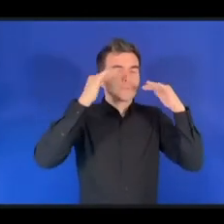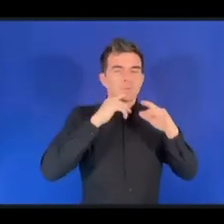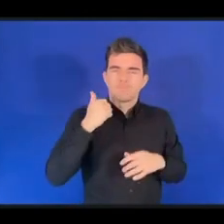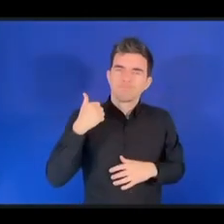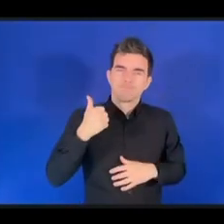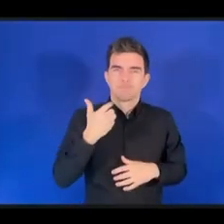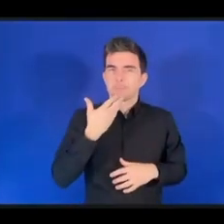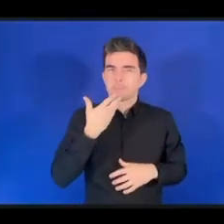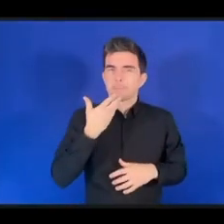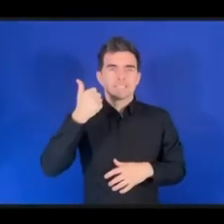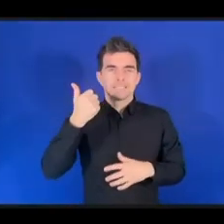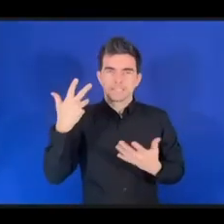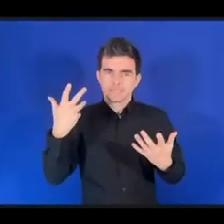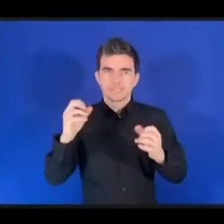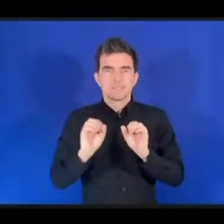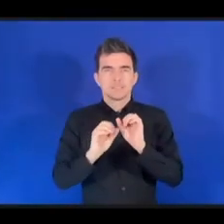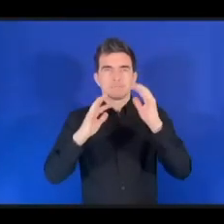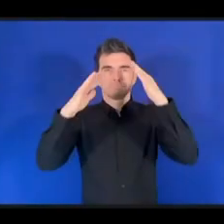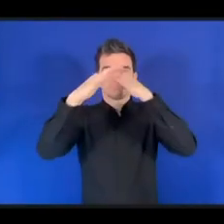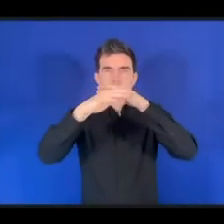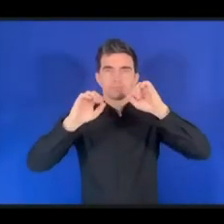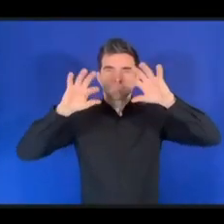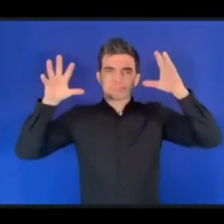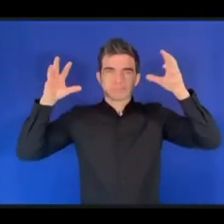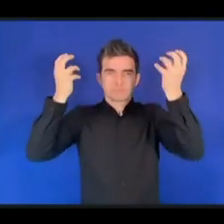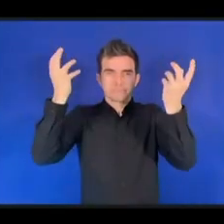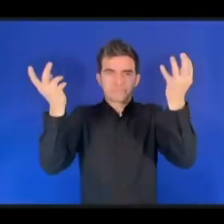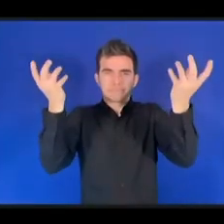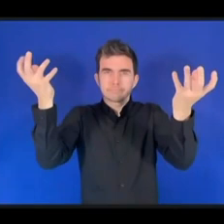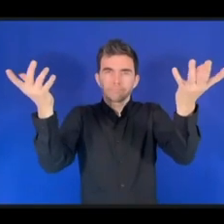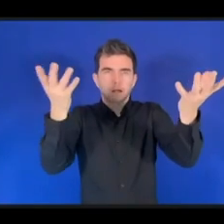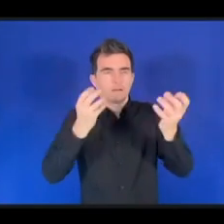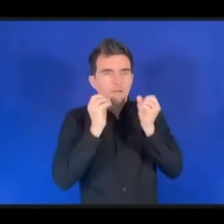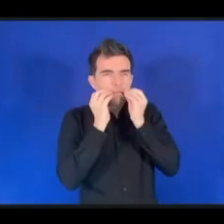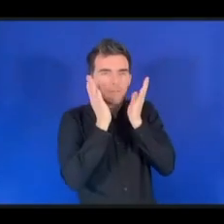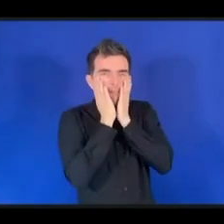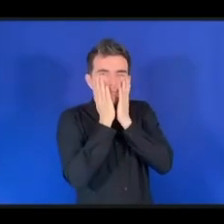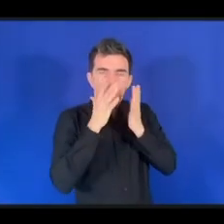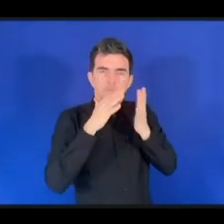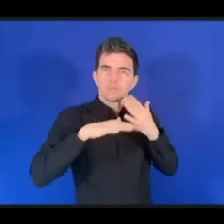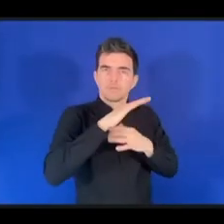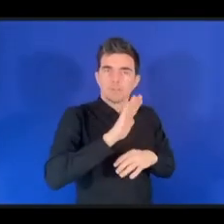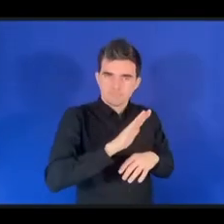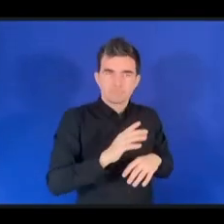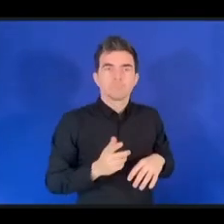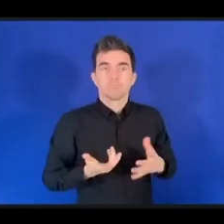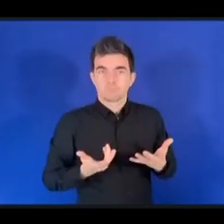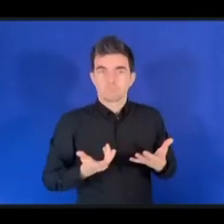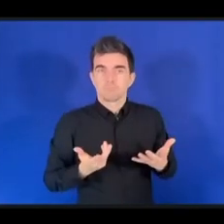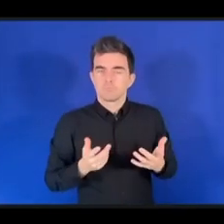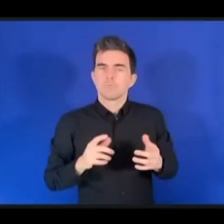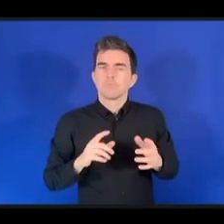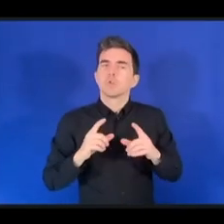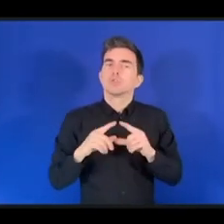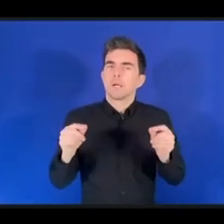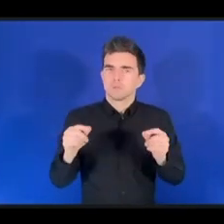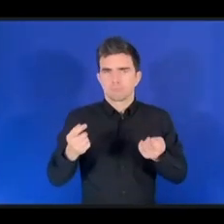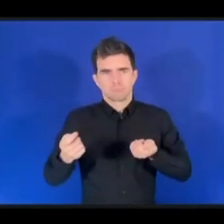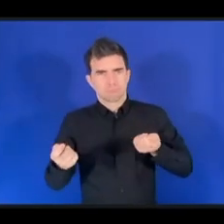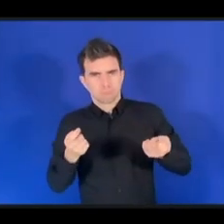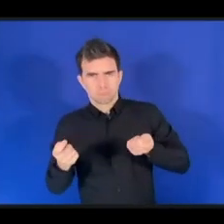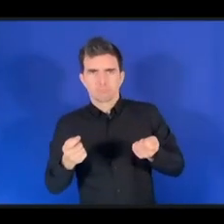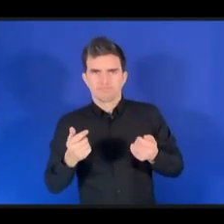японское правительство силами Министерства культуры